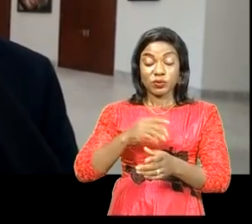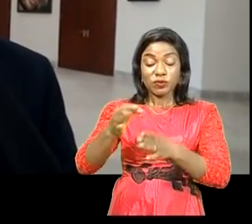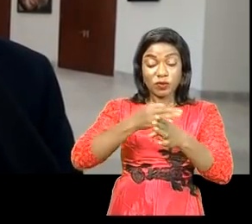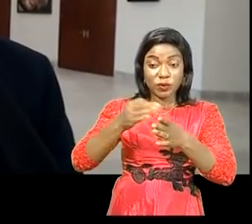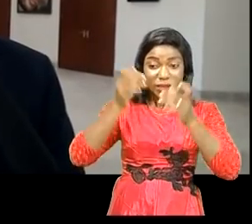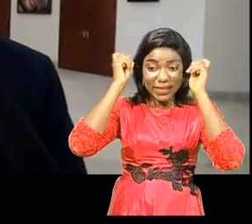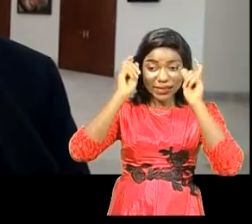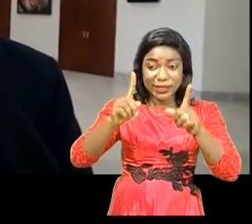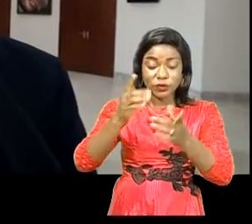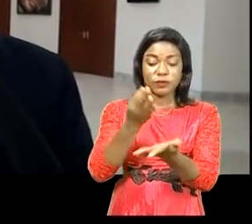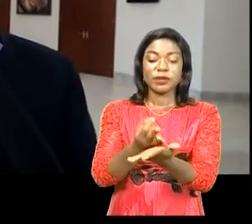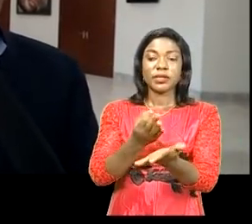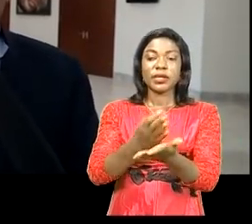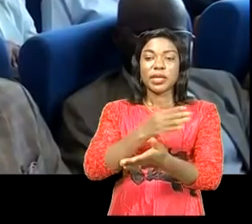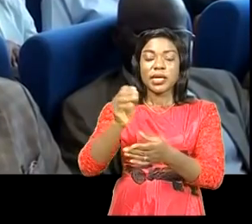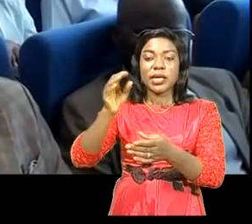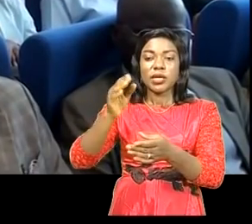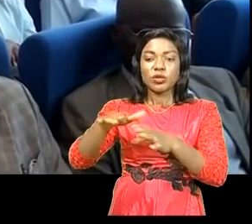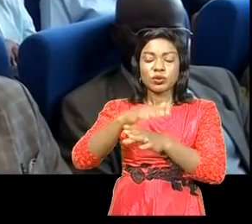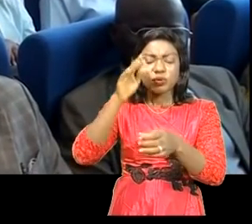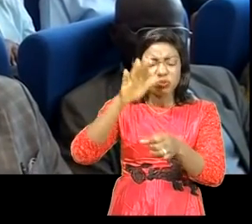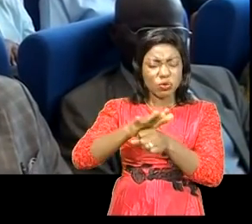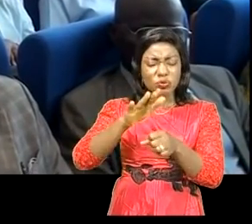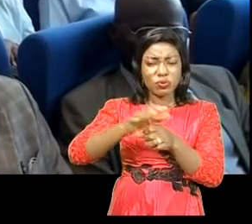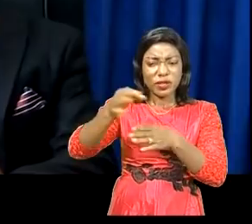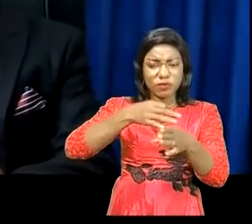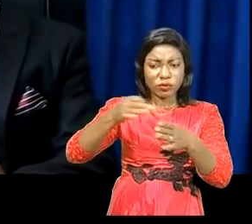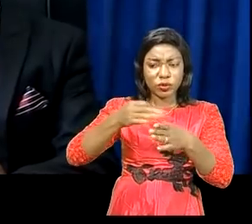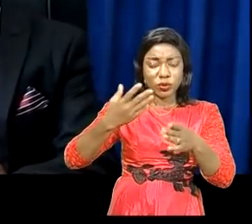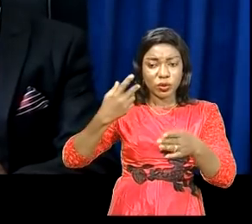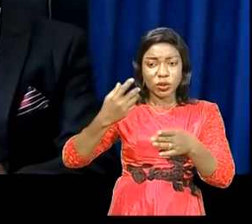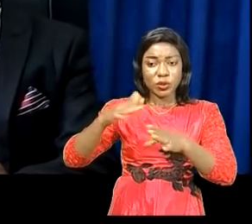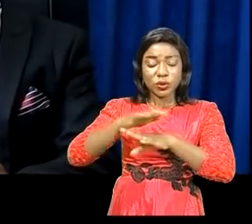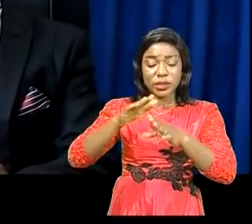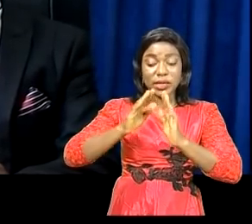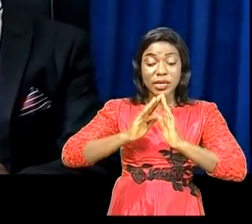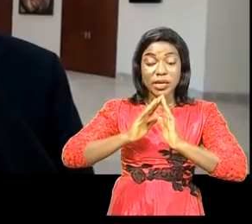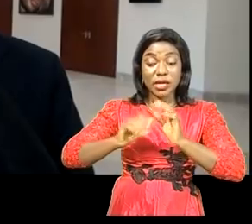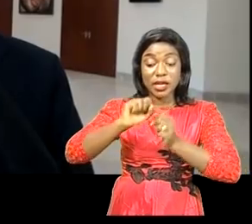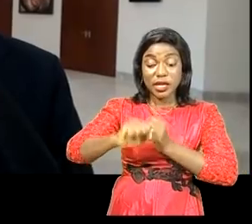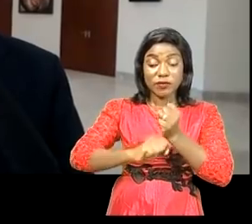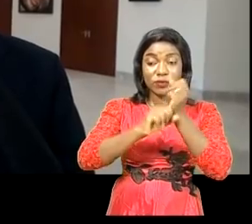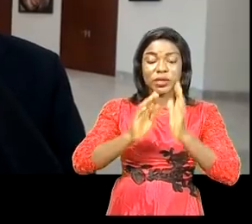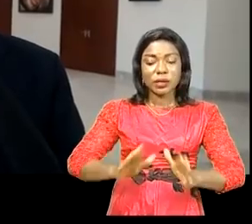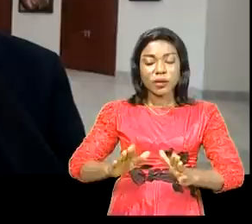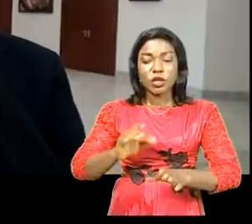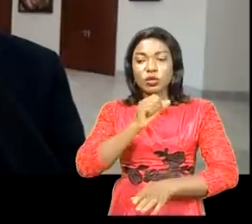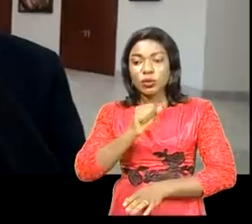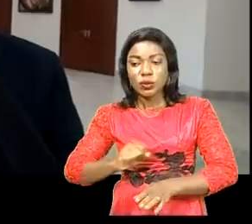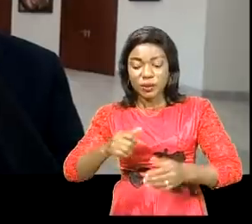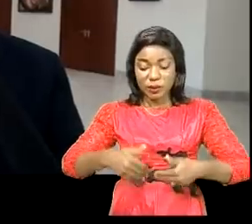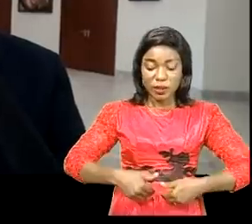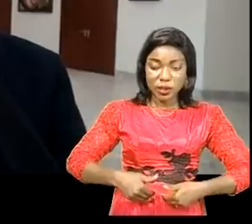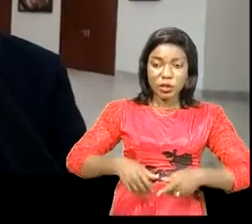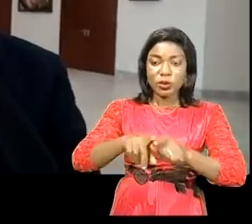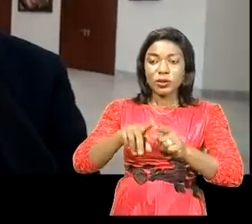sur beaucoup, beaucoup de formations de renforcement des capacités pour que les jeunes, les mamans, les vieux puissent comprendre ce